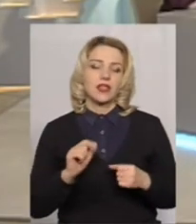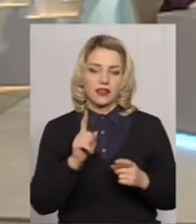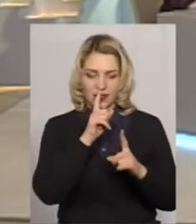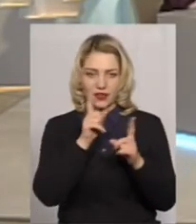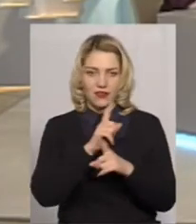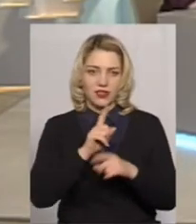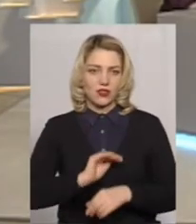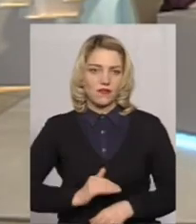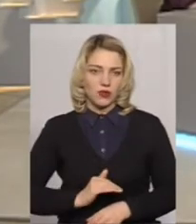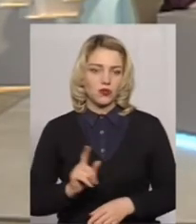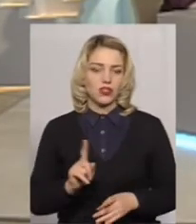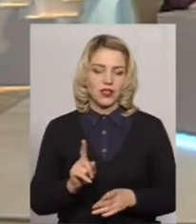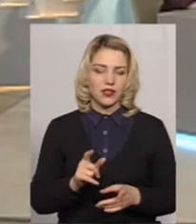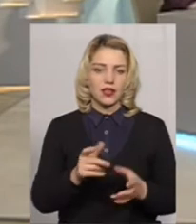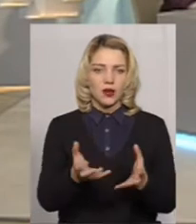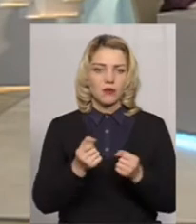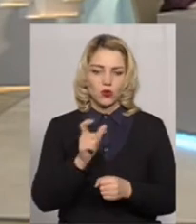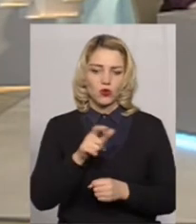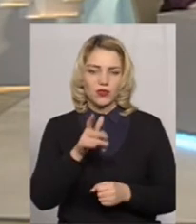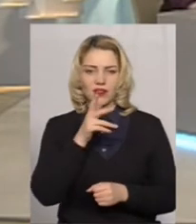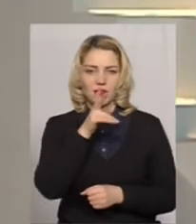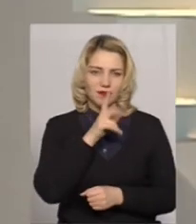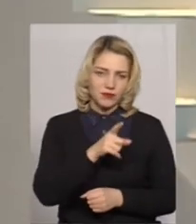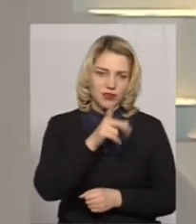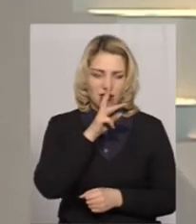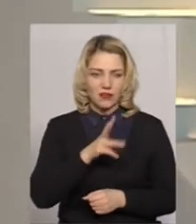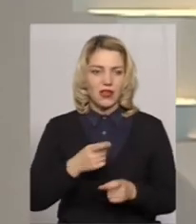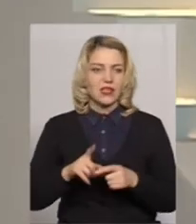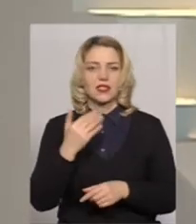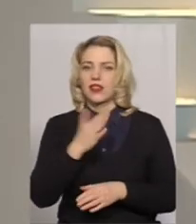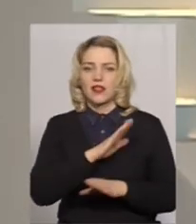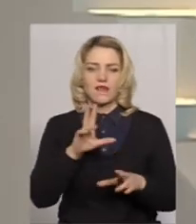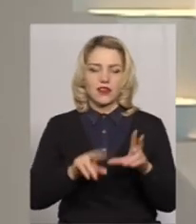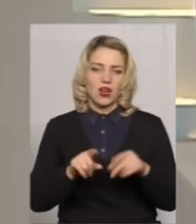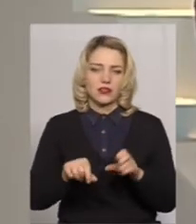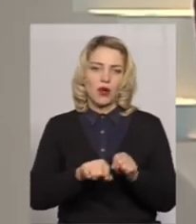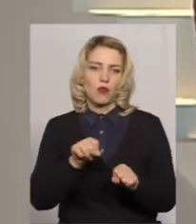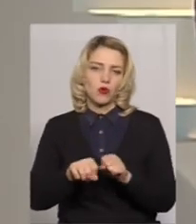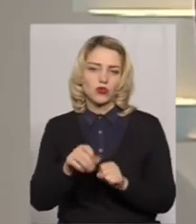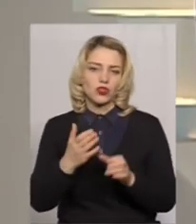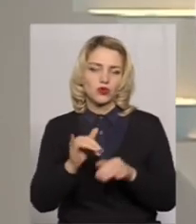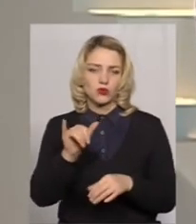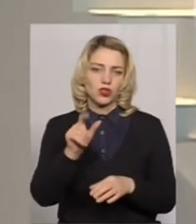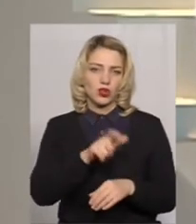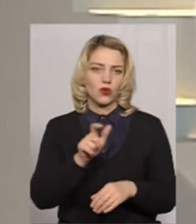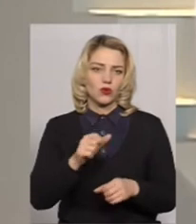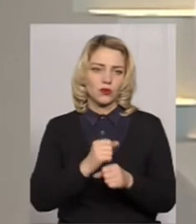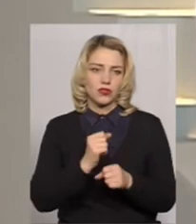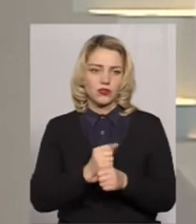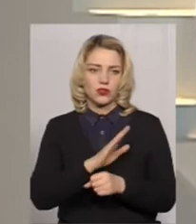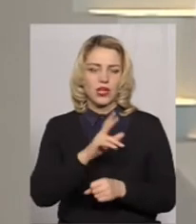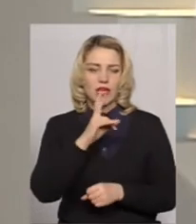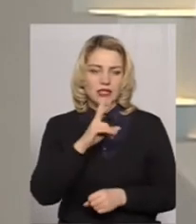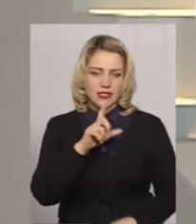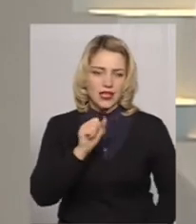фірмачок, які наймають на нетривалий час людей, це для них теж не вважається порушенням, якщо в них люди за цивільно-правовими